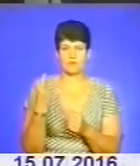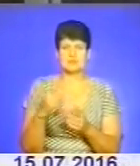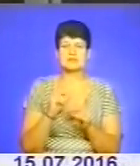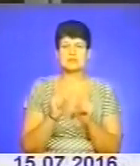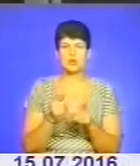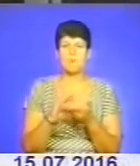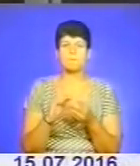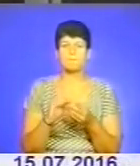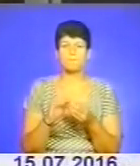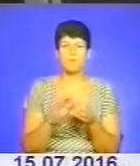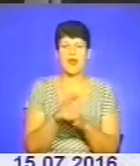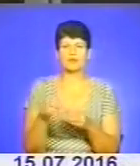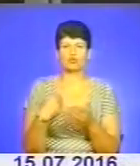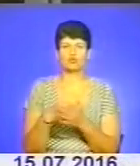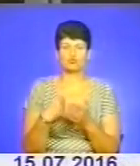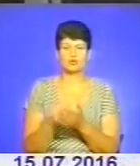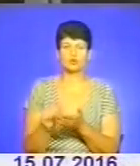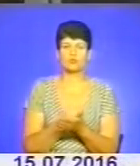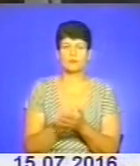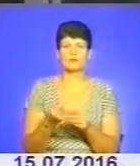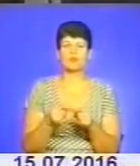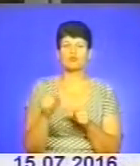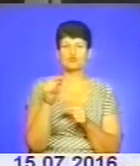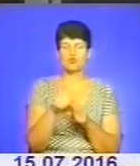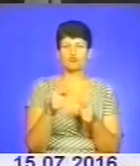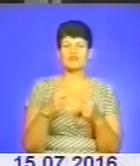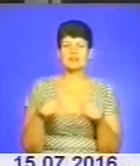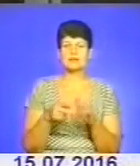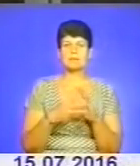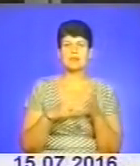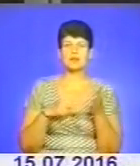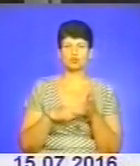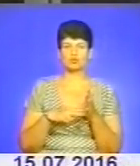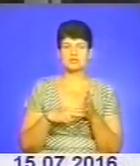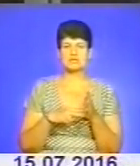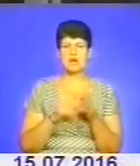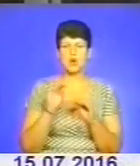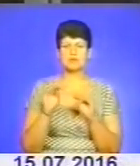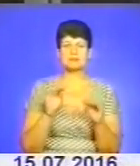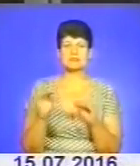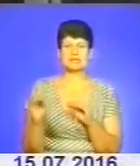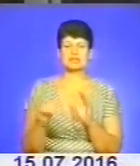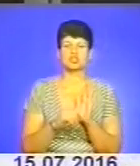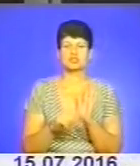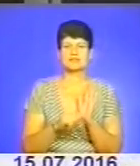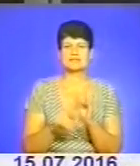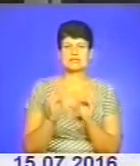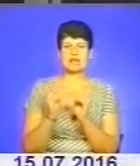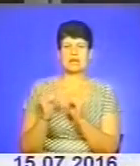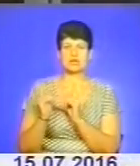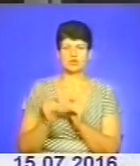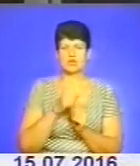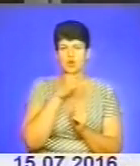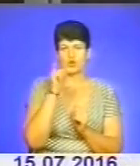документації, у цьому відділенні планується розмістити 60 ліжок для